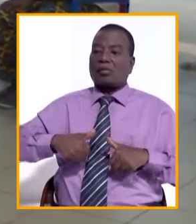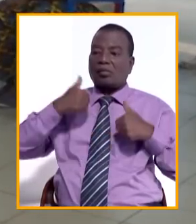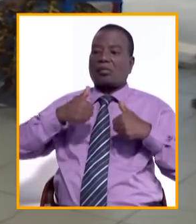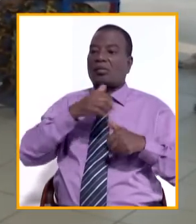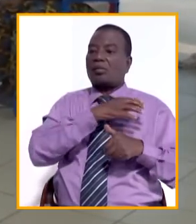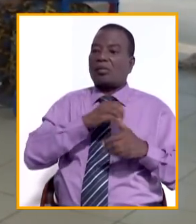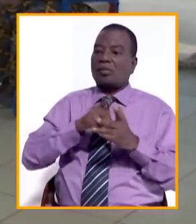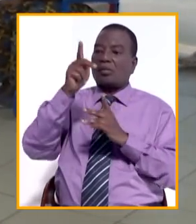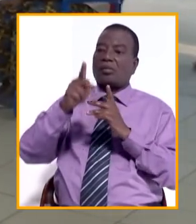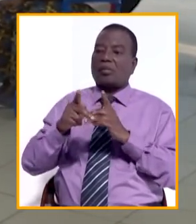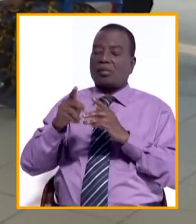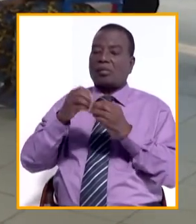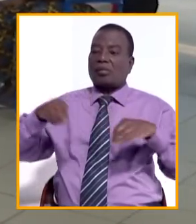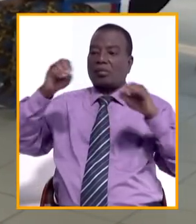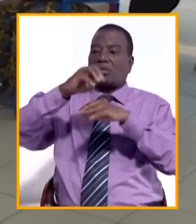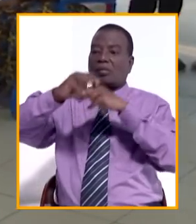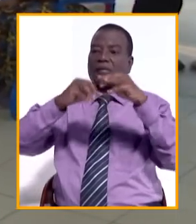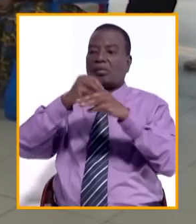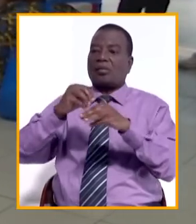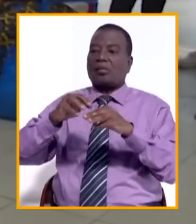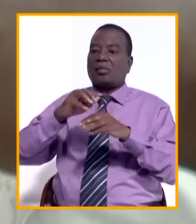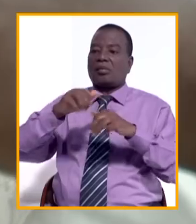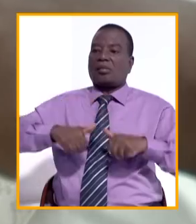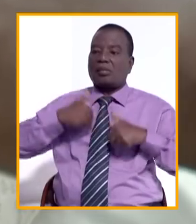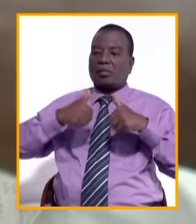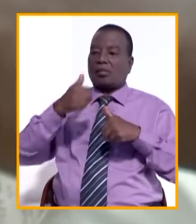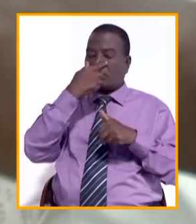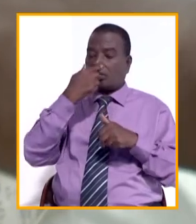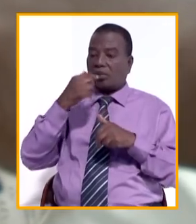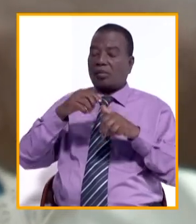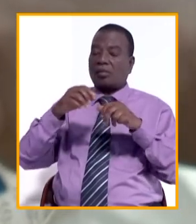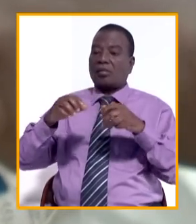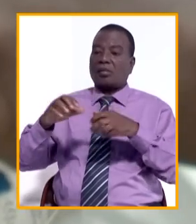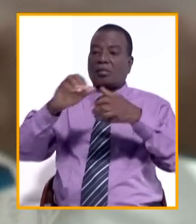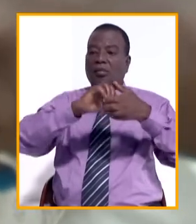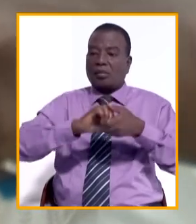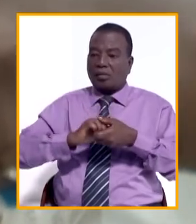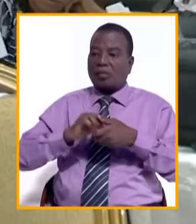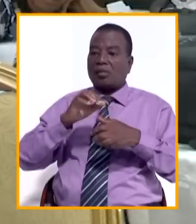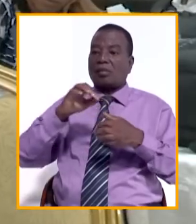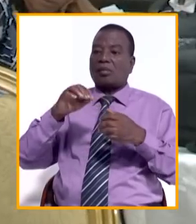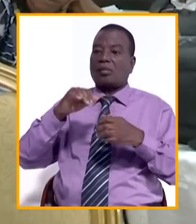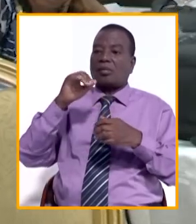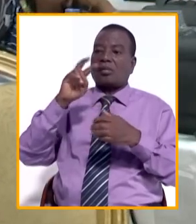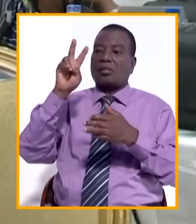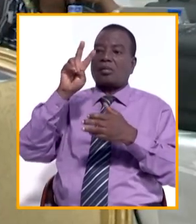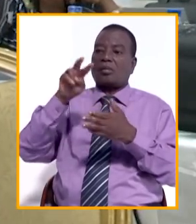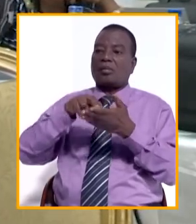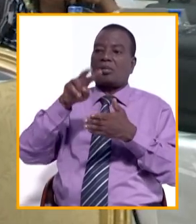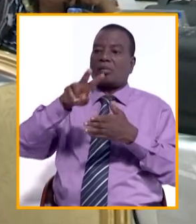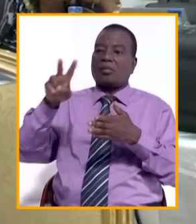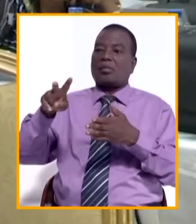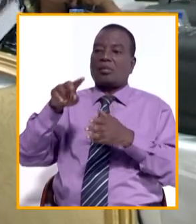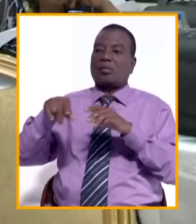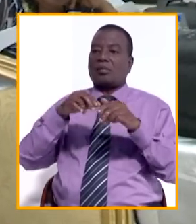et des programmes de l'Organisation mondiale de la santé. Cette stratégie de coopération PISCP 2022-2025 fait l